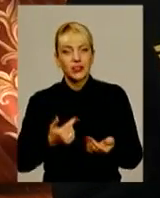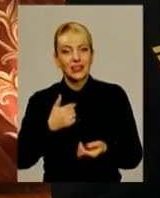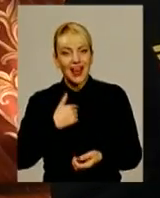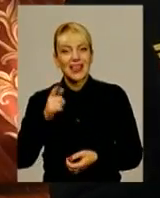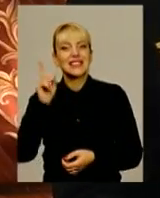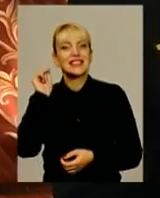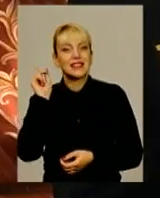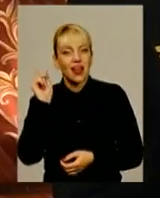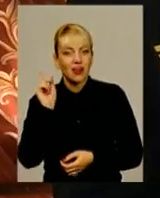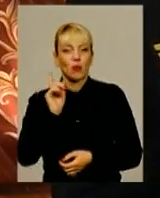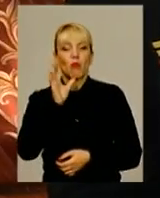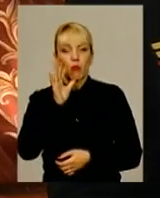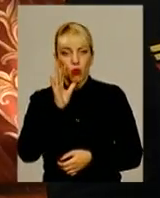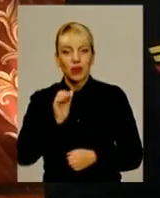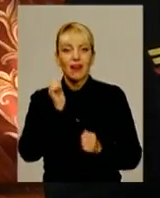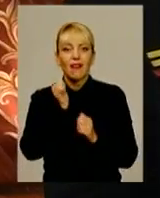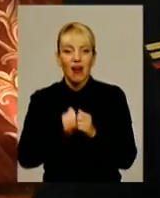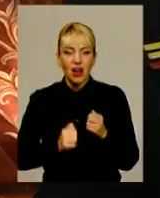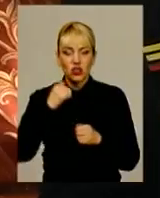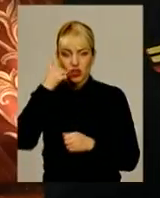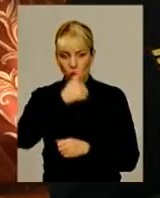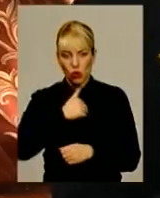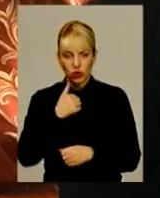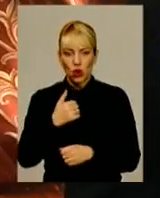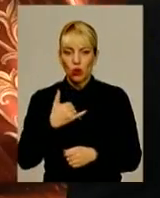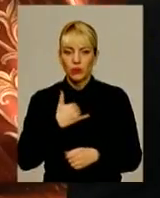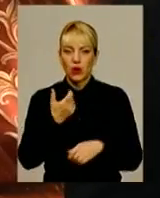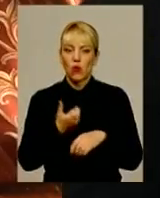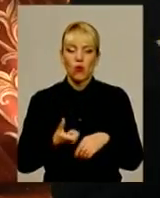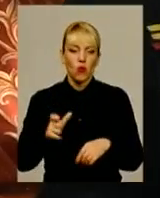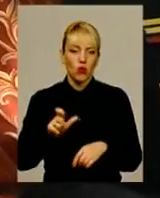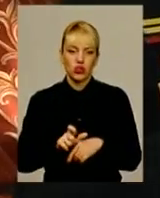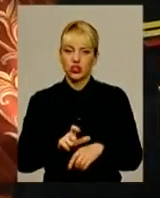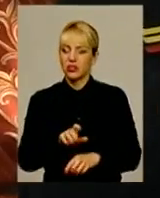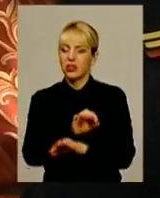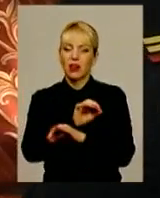кожен рік, у мене дуже хороший госпіталь,